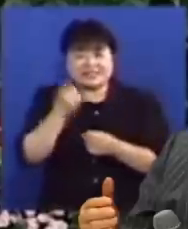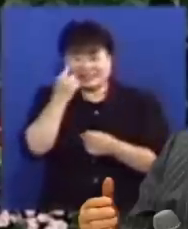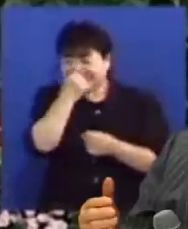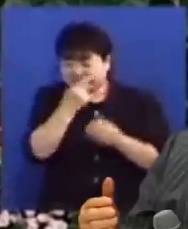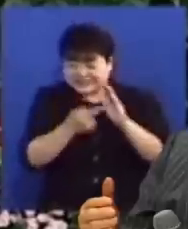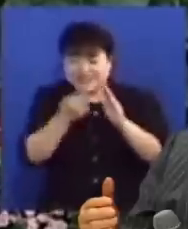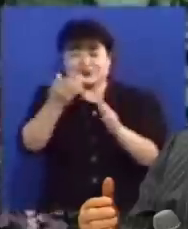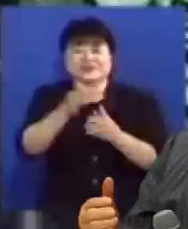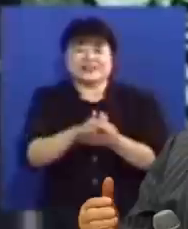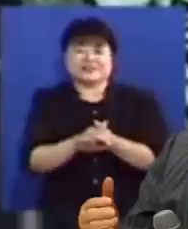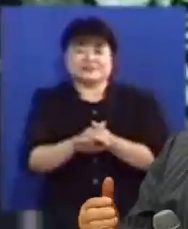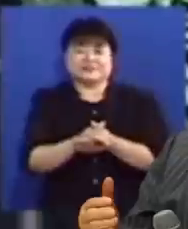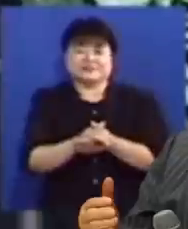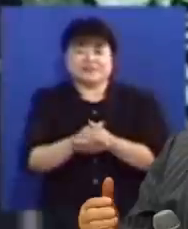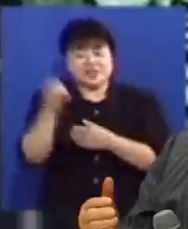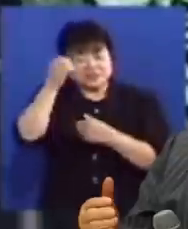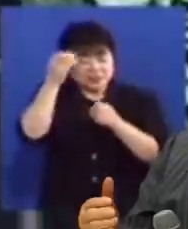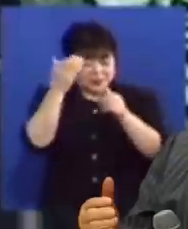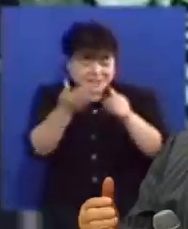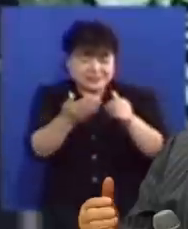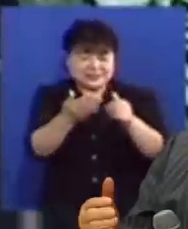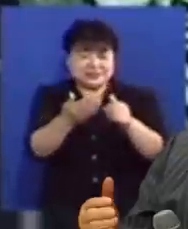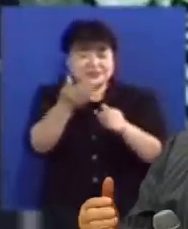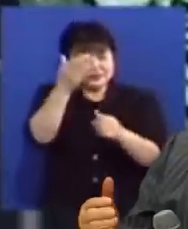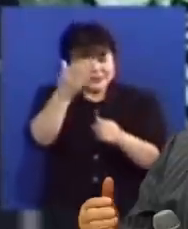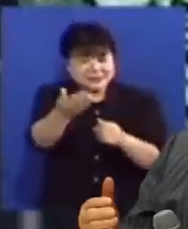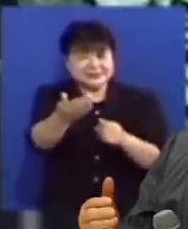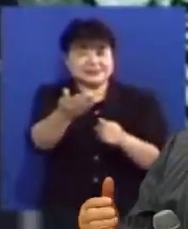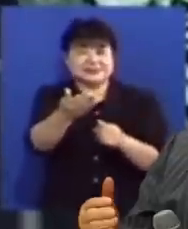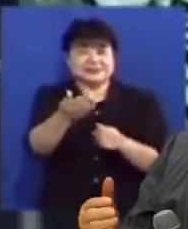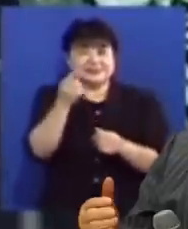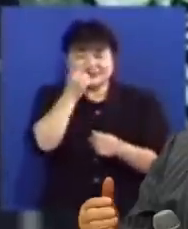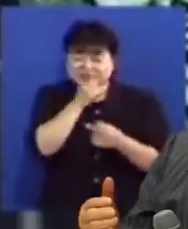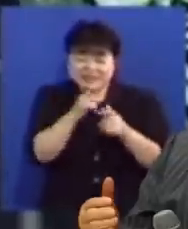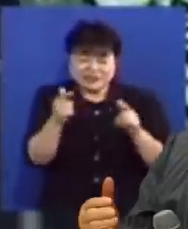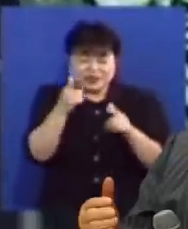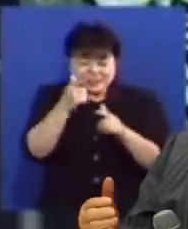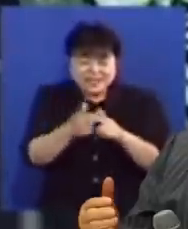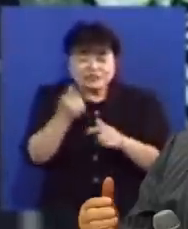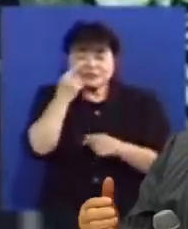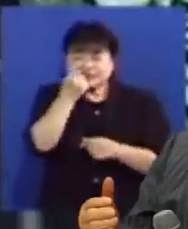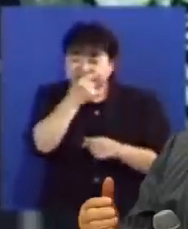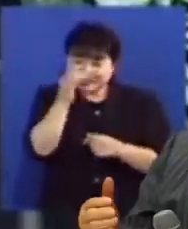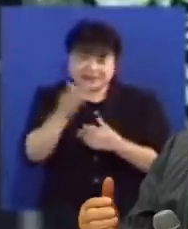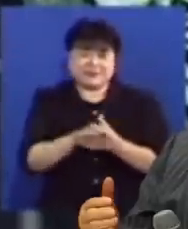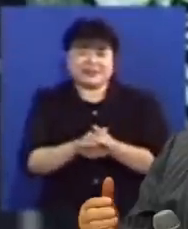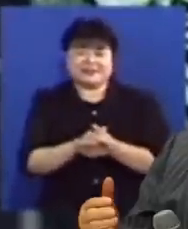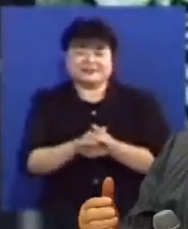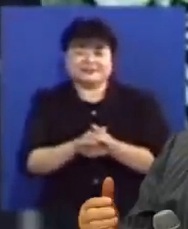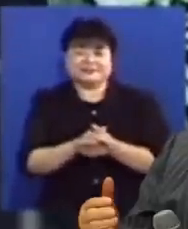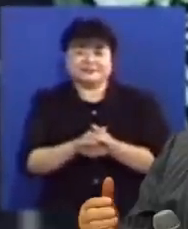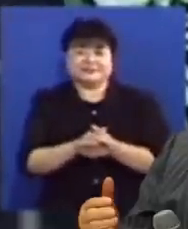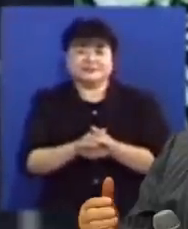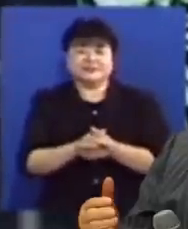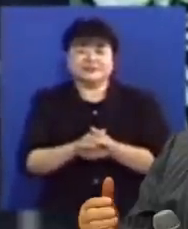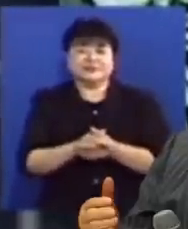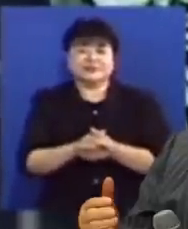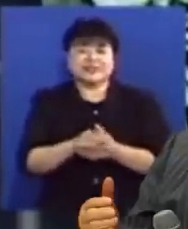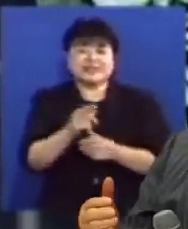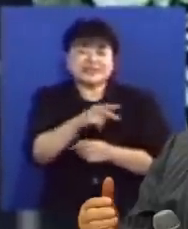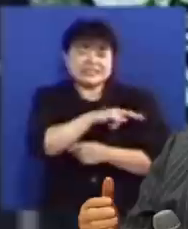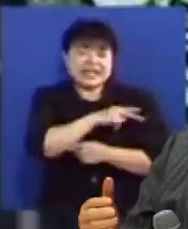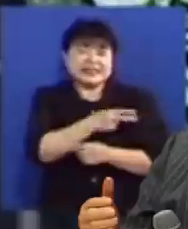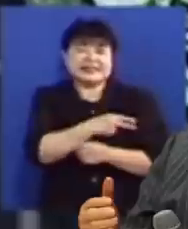예수께서 말씀한 것입니다 성령이 당신을 증언하는 것이냐 예수님을 증언합니다 요사이 이단